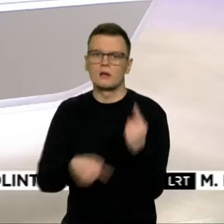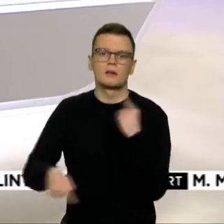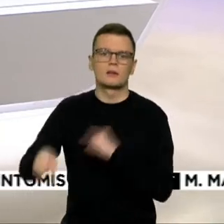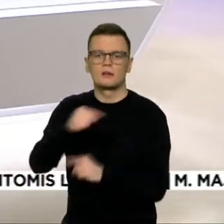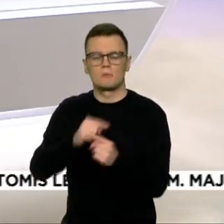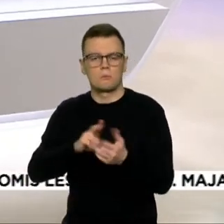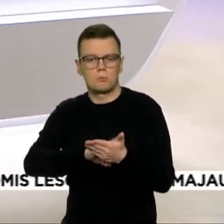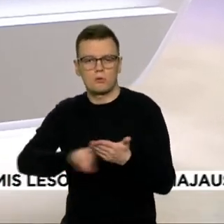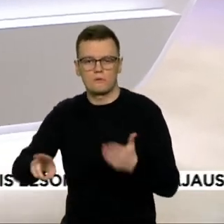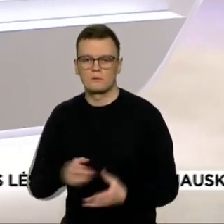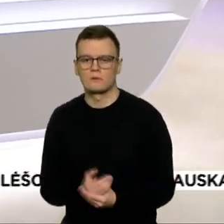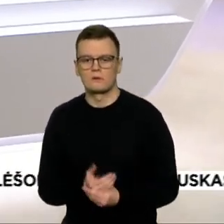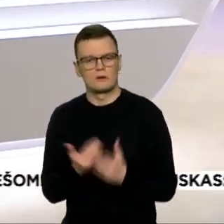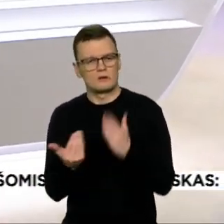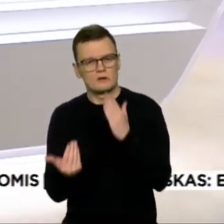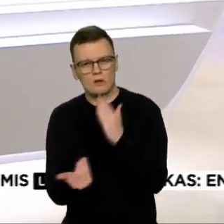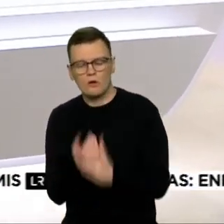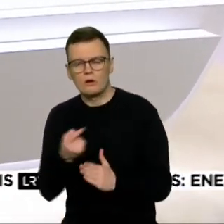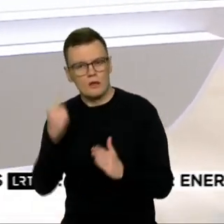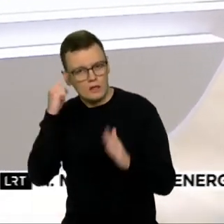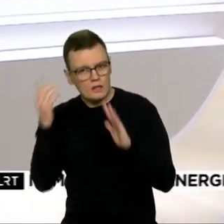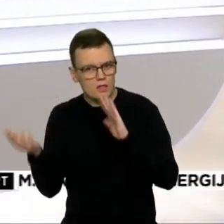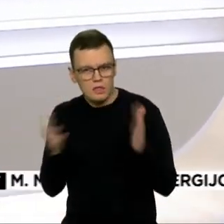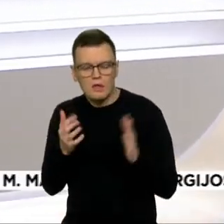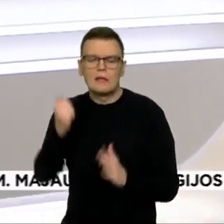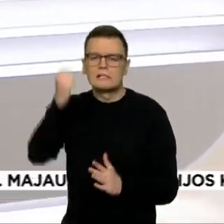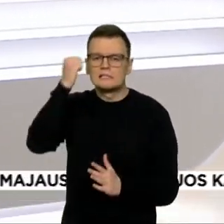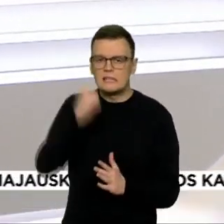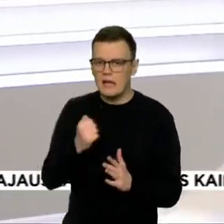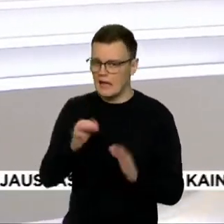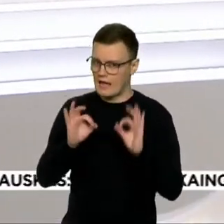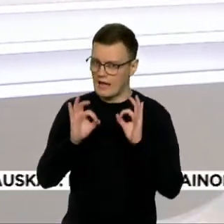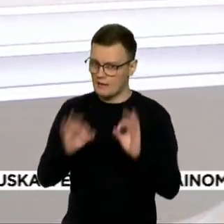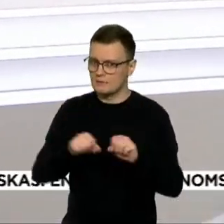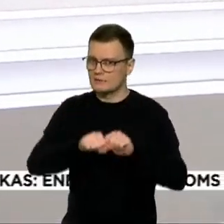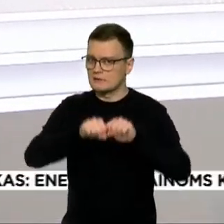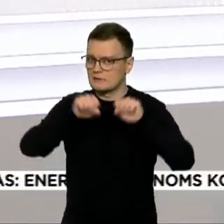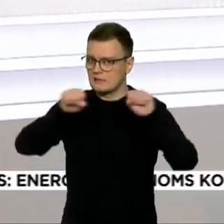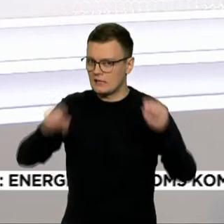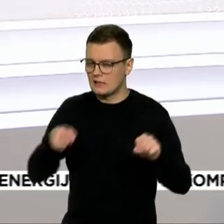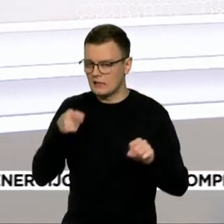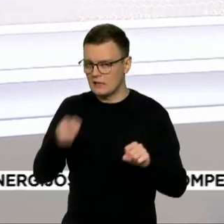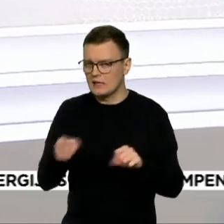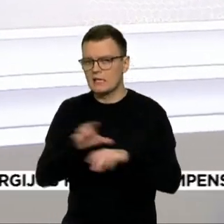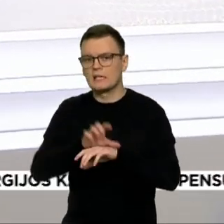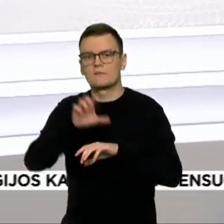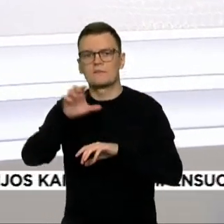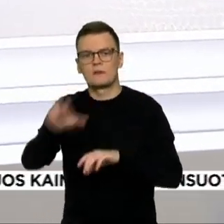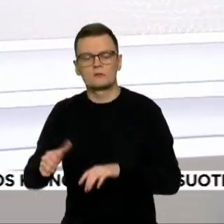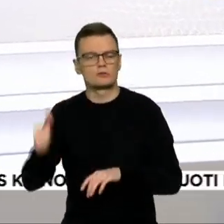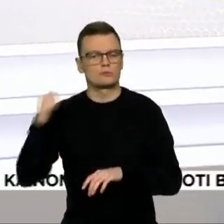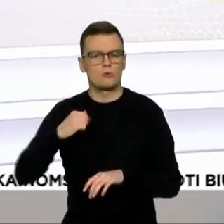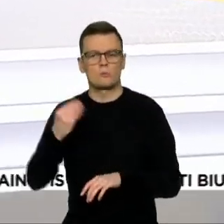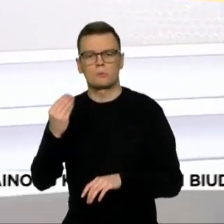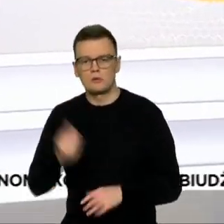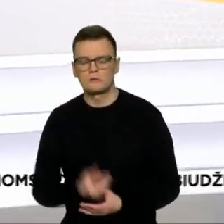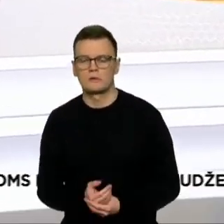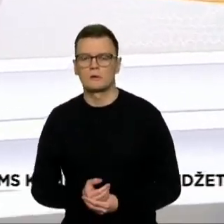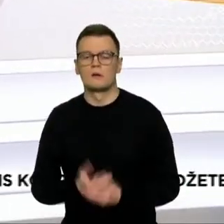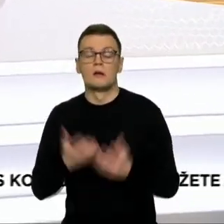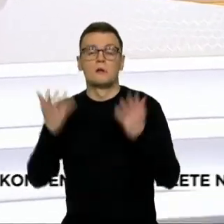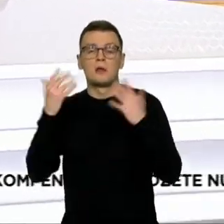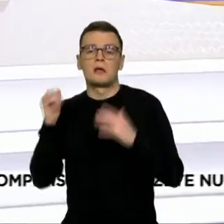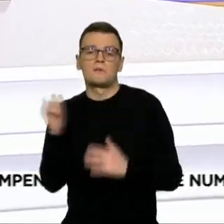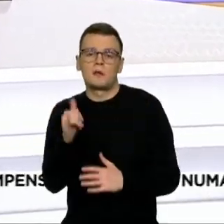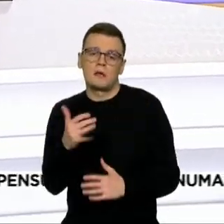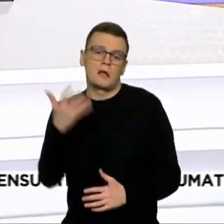Naujokai subėjojo, ar senbuviai pasirinko geriausią strategiją – investuoti žmonių pinigus? Senbuviai sako, lengva vertinti, kai pats dar negali